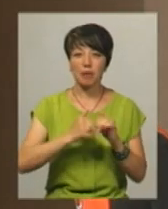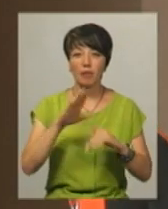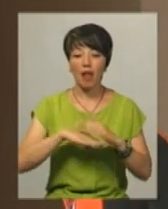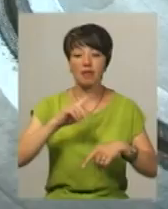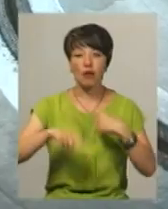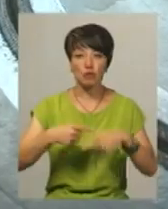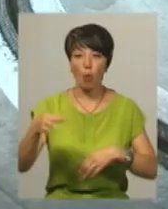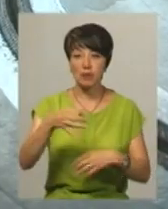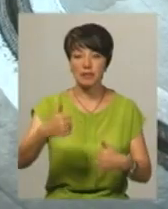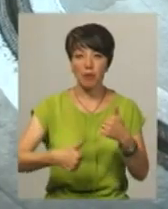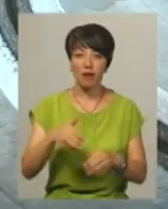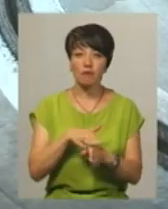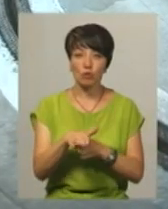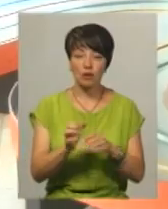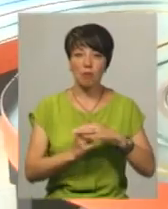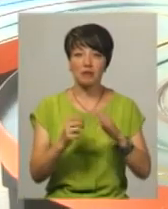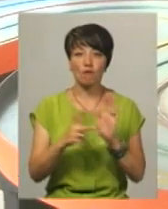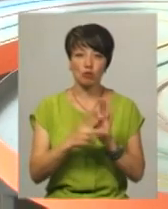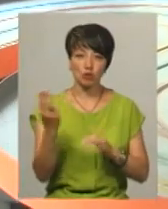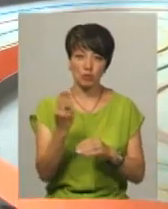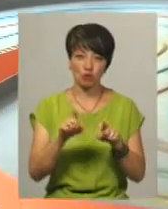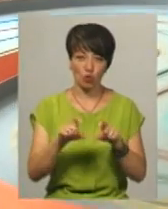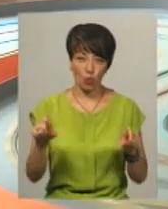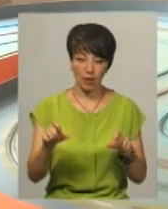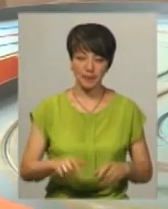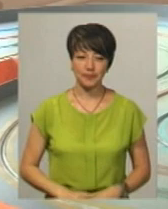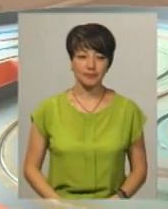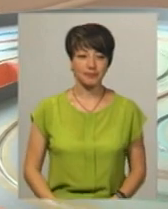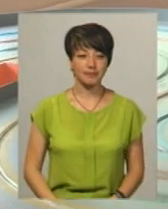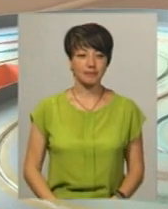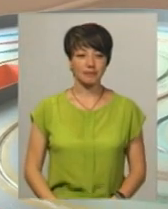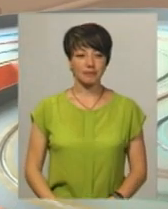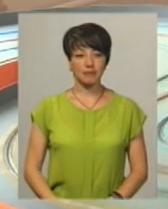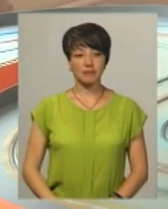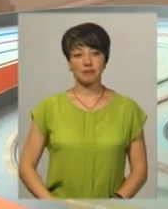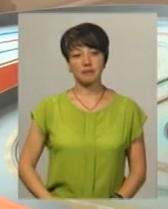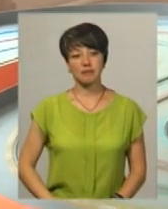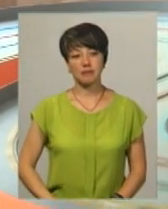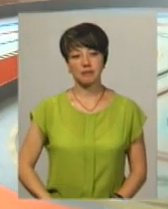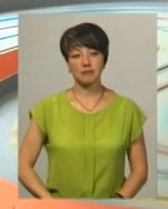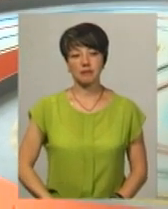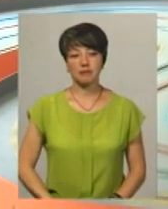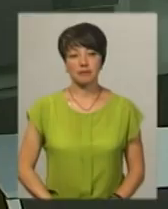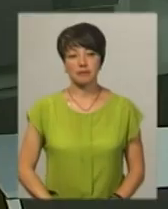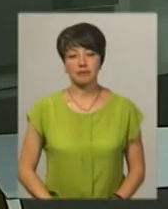Наступні обласні перегони відбудуться на базі 8-ї Шепетівської школи. Світлана Поробок, Вільтор Кривий, Новини, Поділя, Центр.